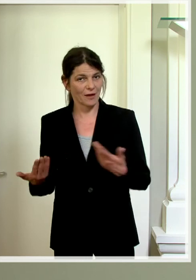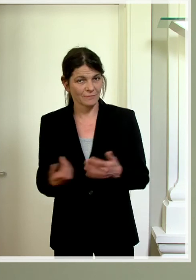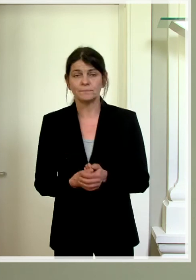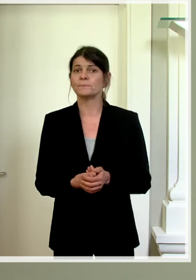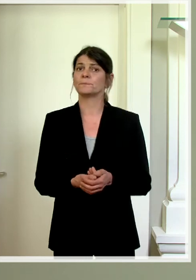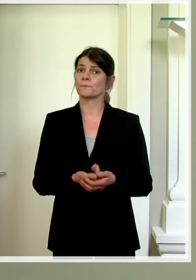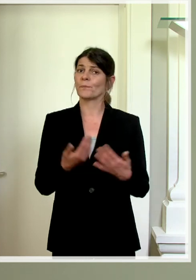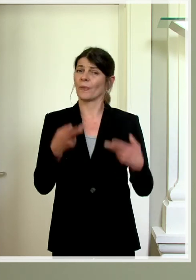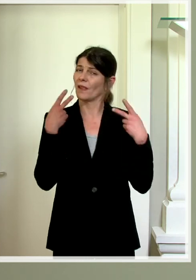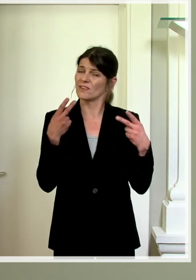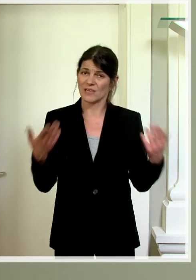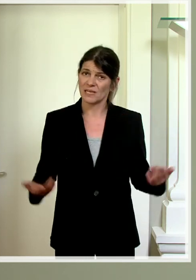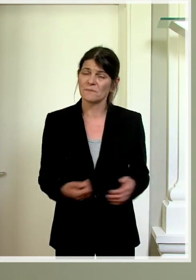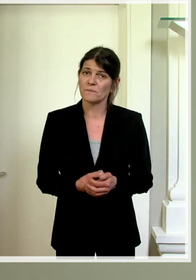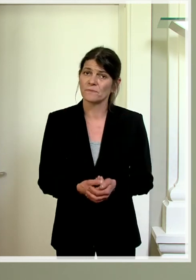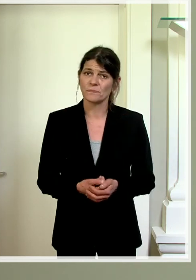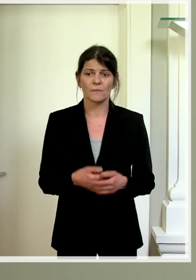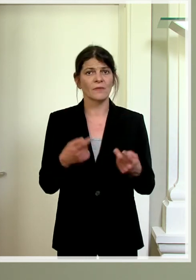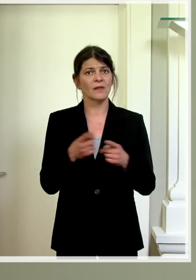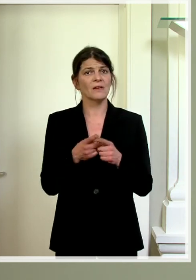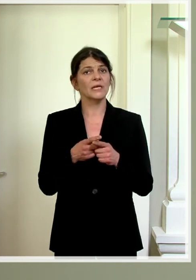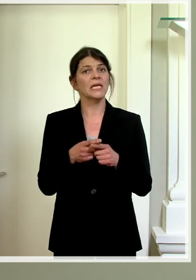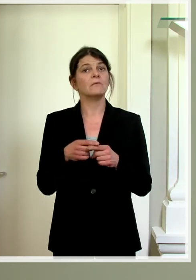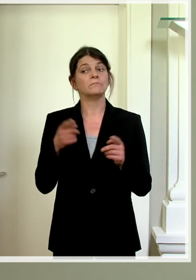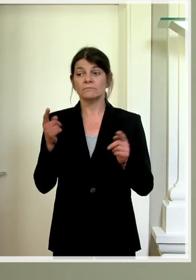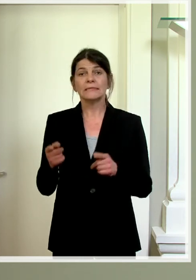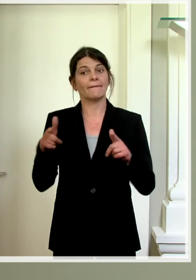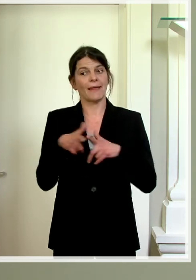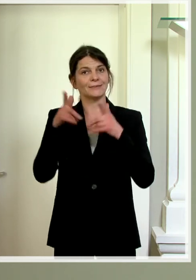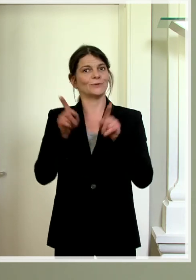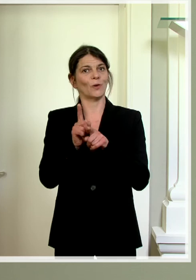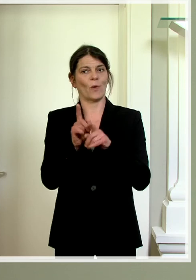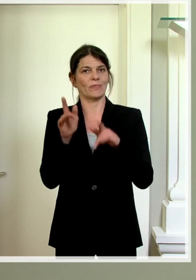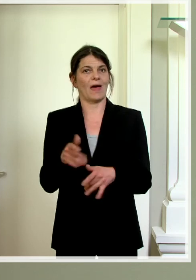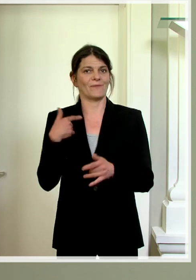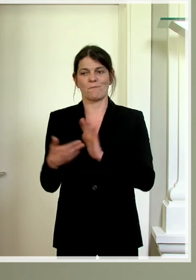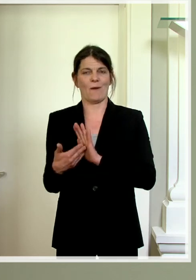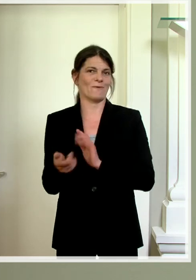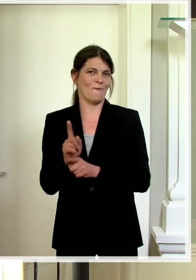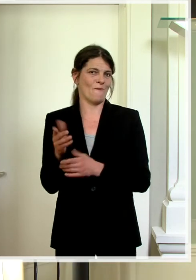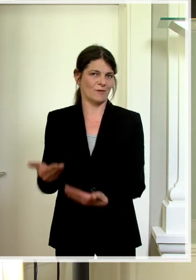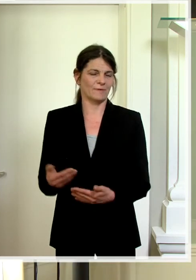Vorhalteleistung zu haben, zumindest noch eine Zeit lang.